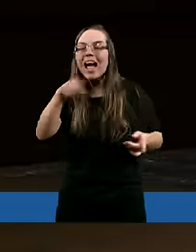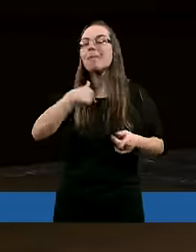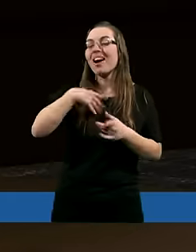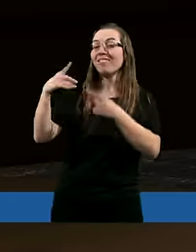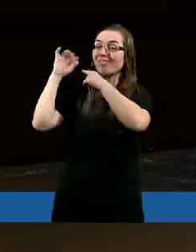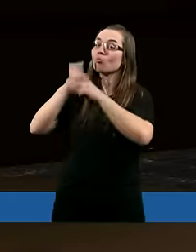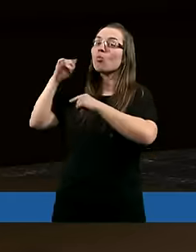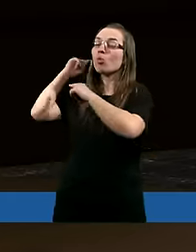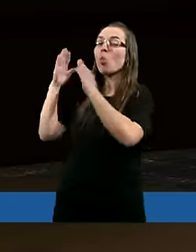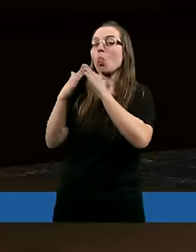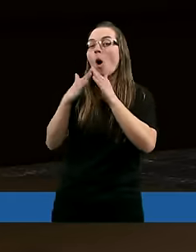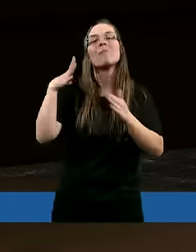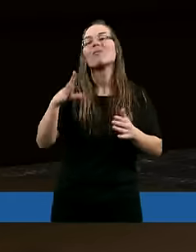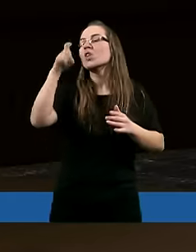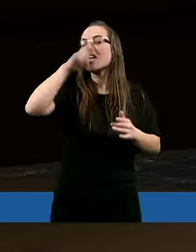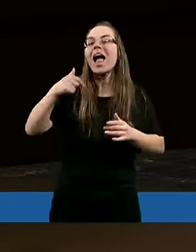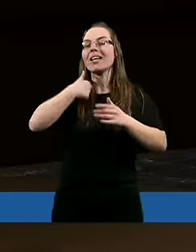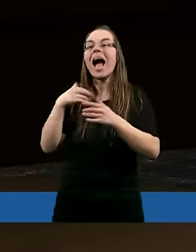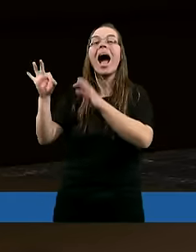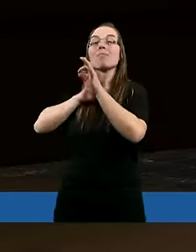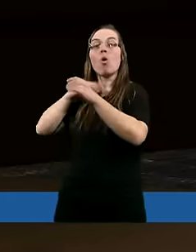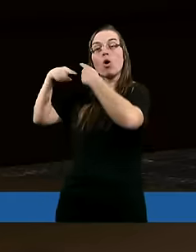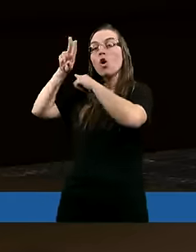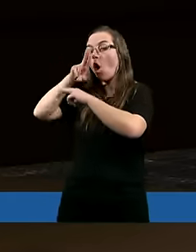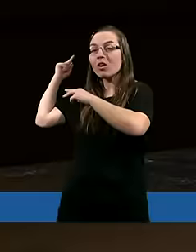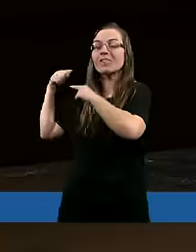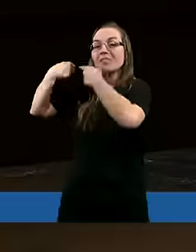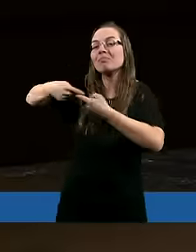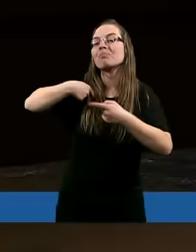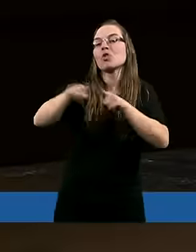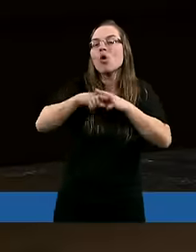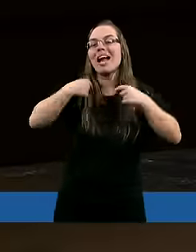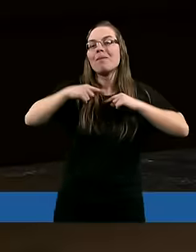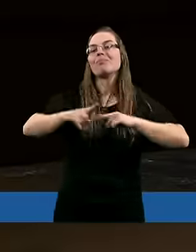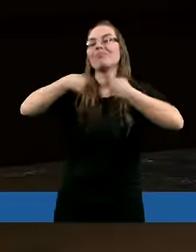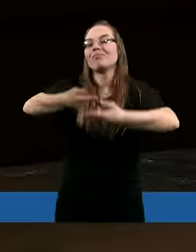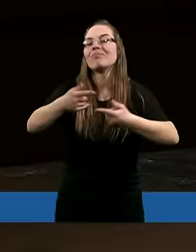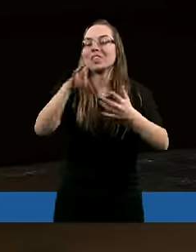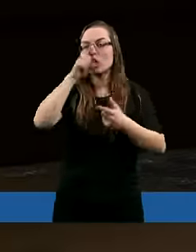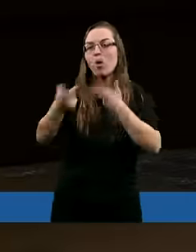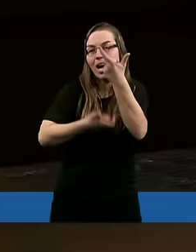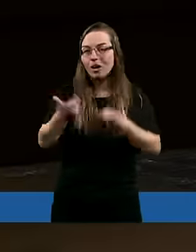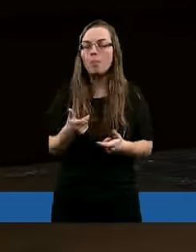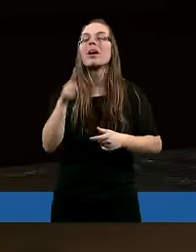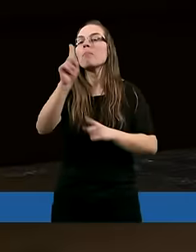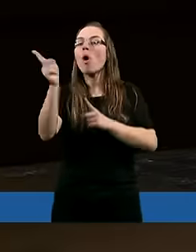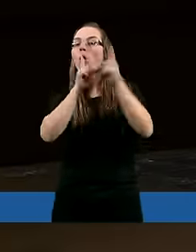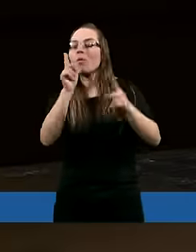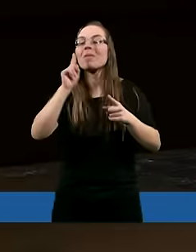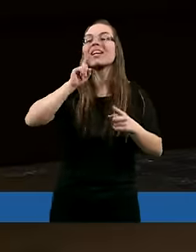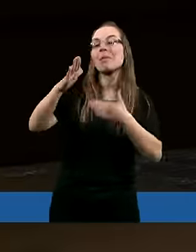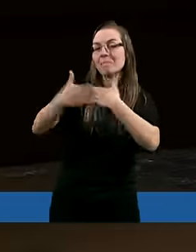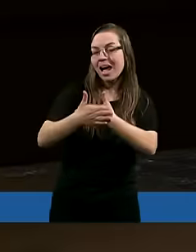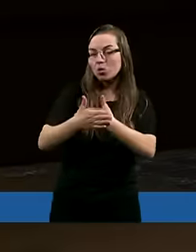było źle i ja to powielałam. I po rozmowie z mężem,